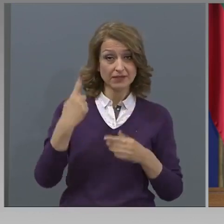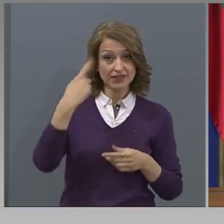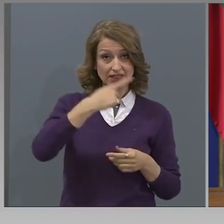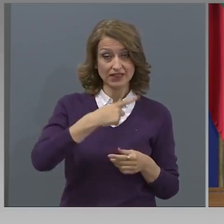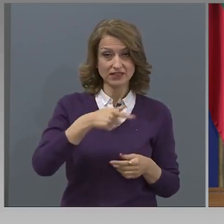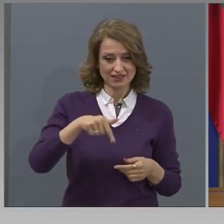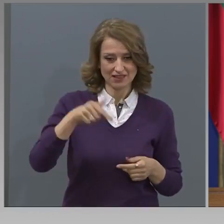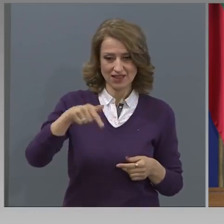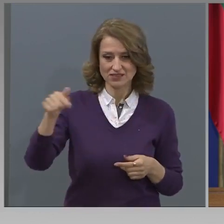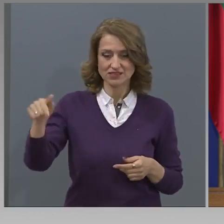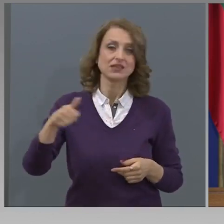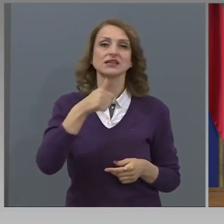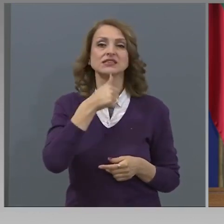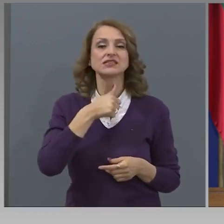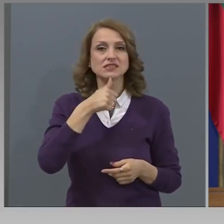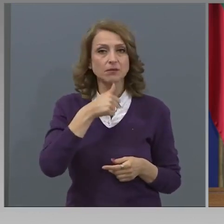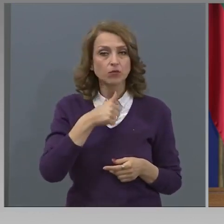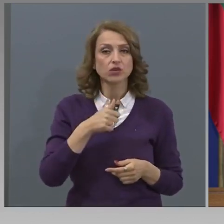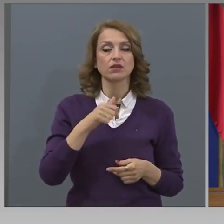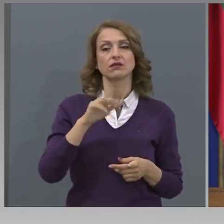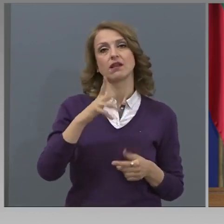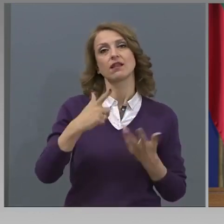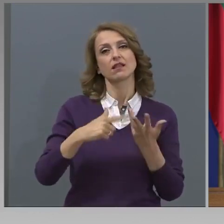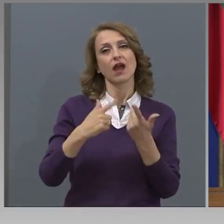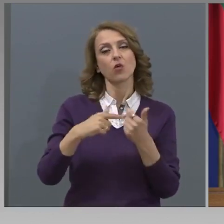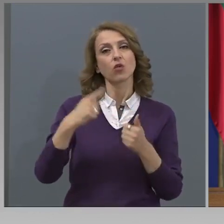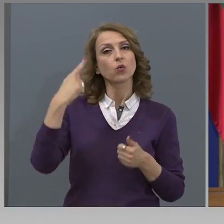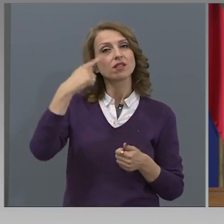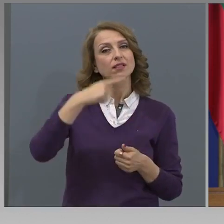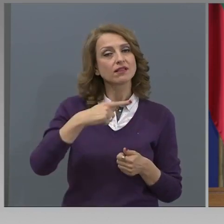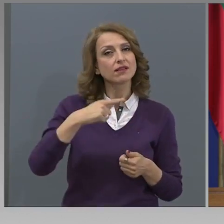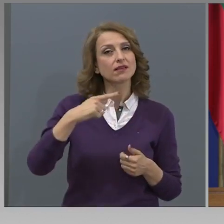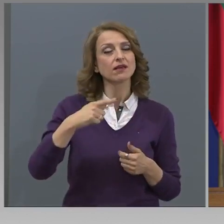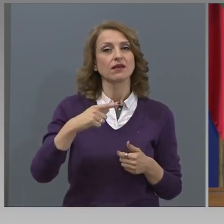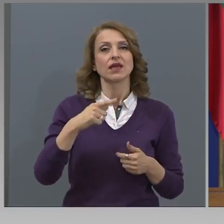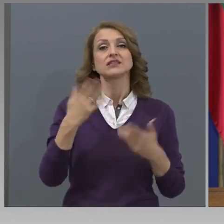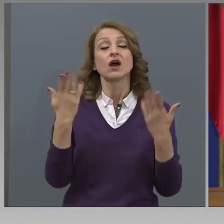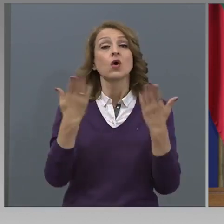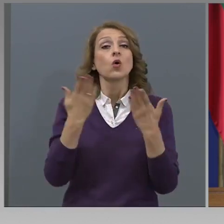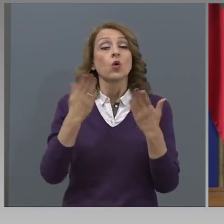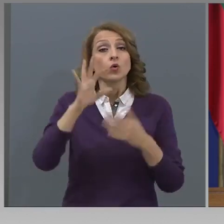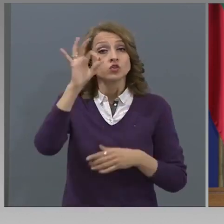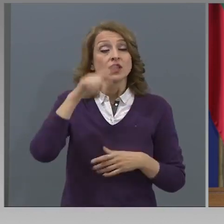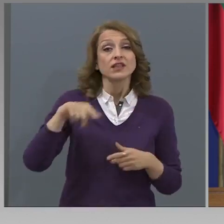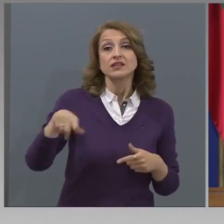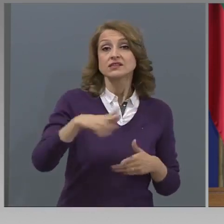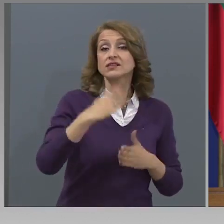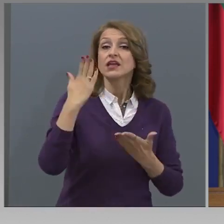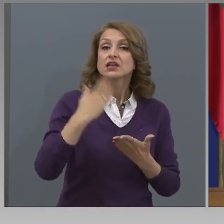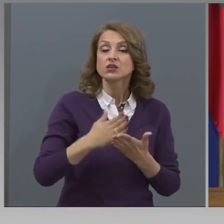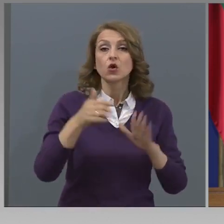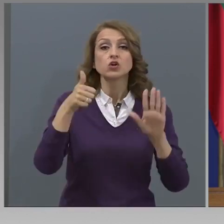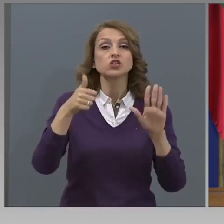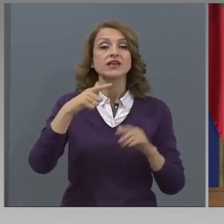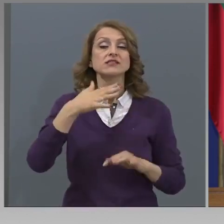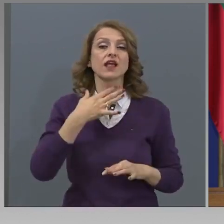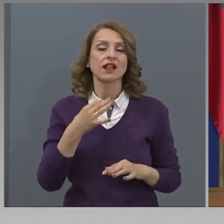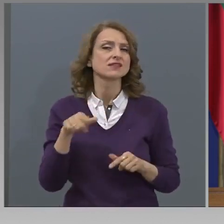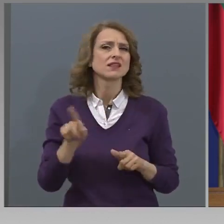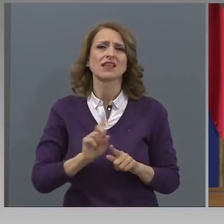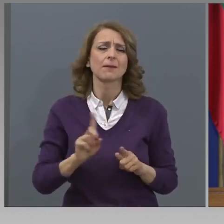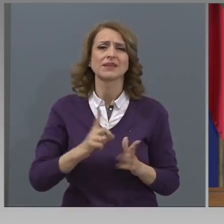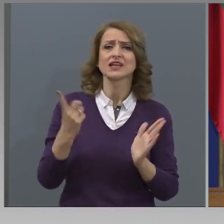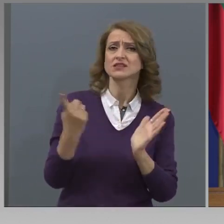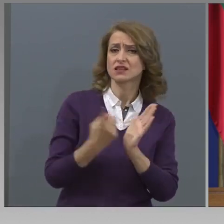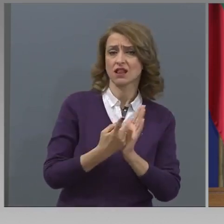тези съботи или няколко дни през юни месец за учениците до 6-ти класа, те няма да бъдат с задължителна програма. Тоест